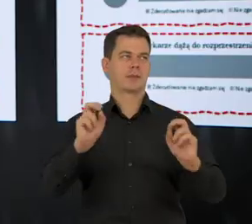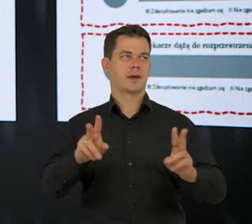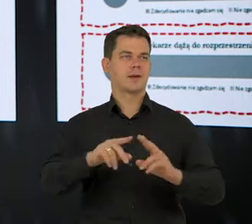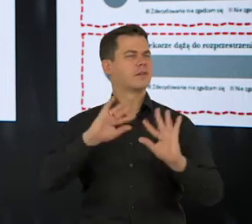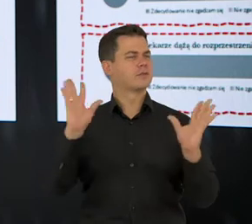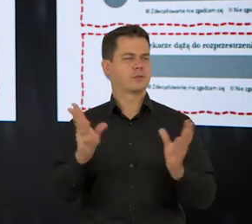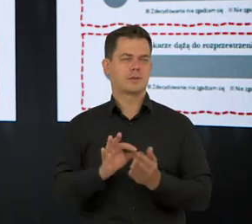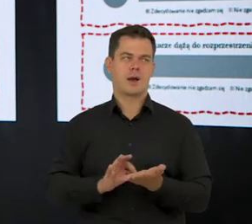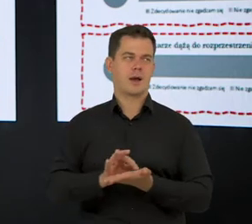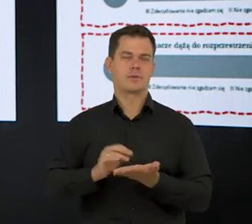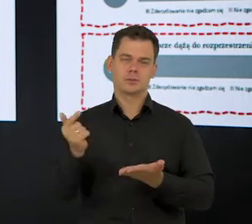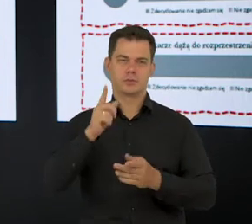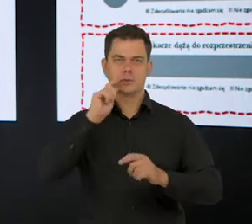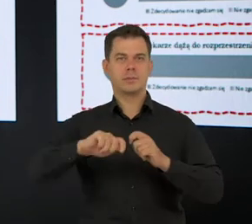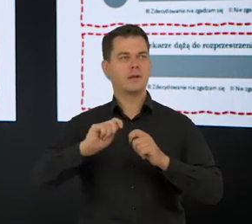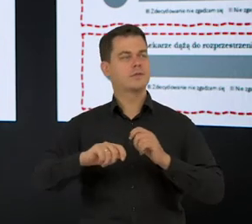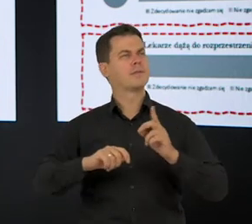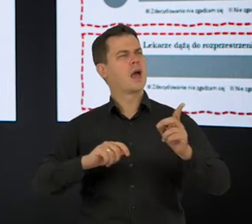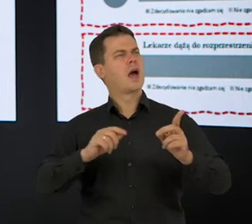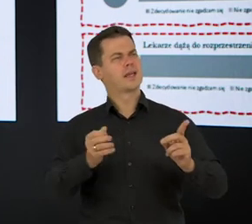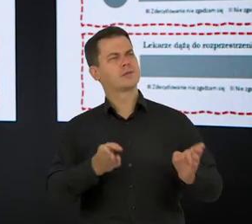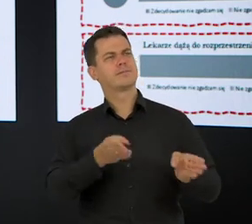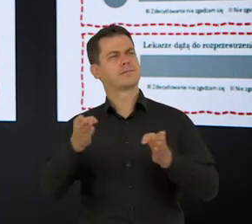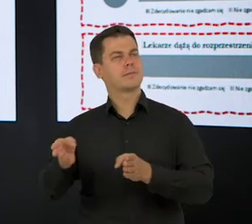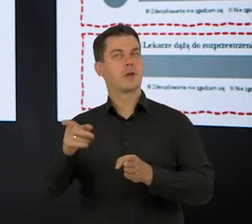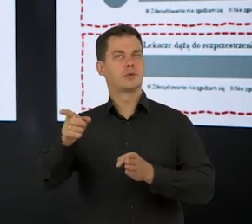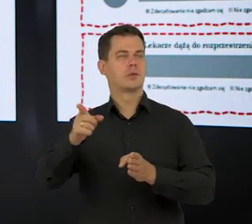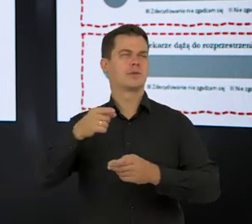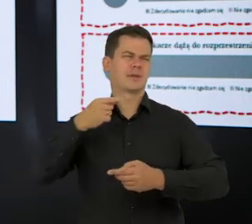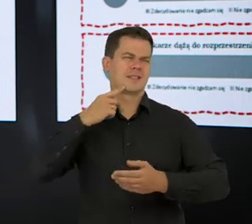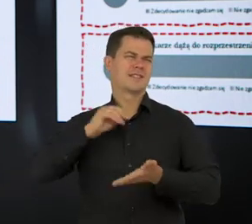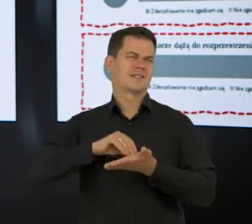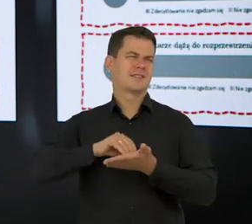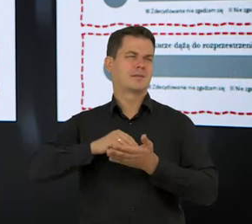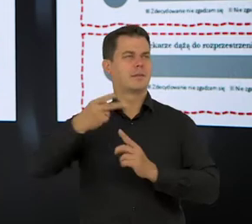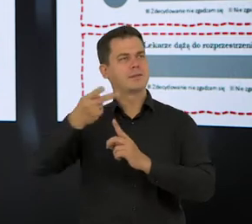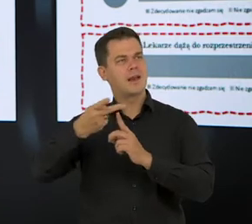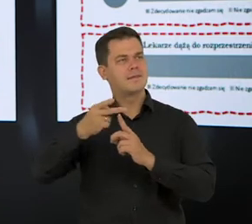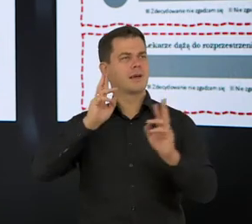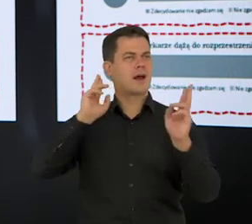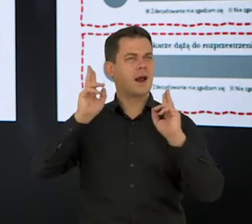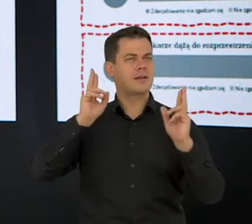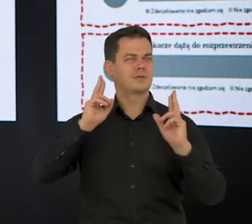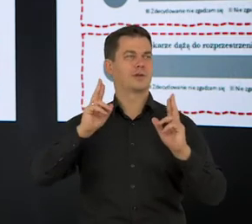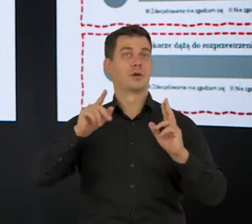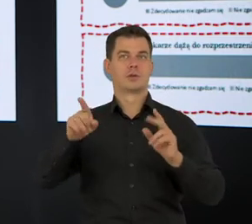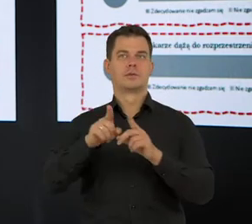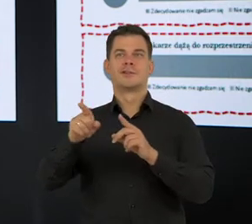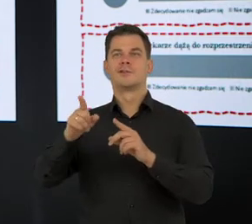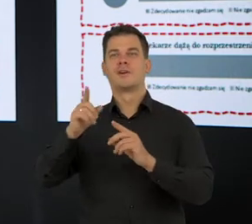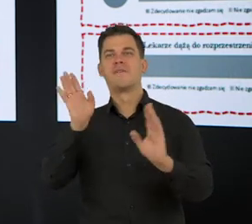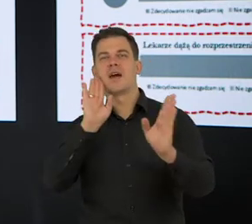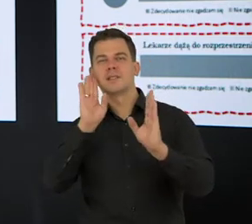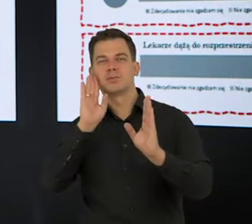Tak, oczywiście. Wszystkie leki muszą być sprawdzane. Teraz przejdźmy do mediów tradycyjnych, bo to, że ciężko jest w jakiś sposób